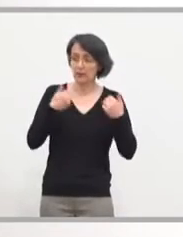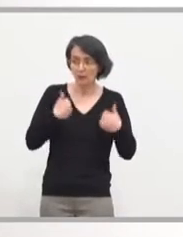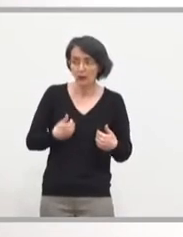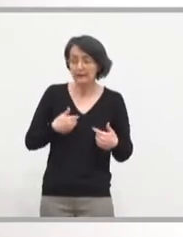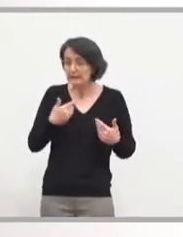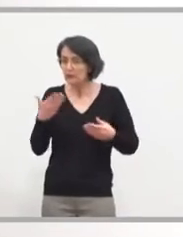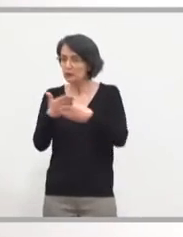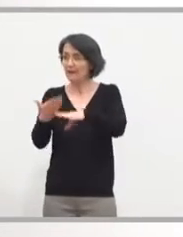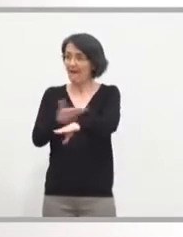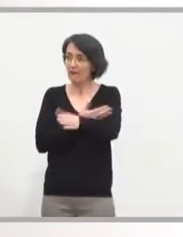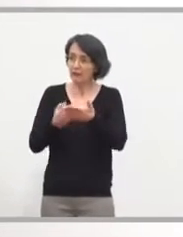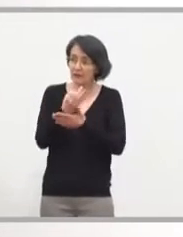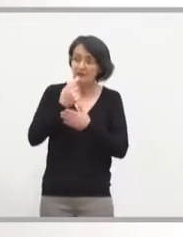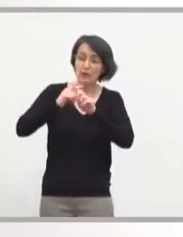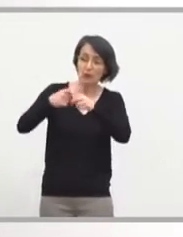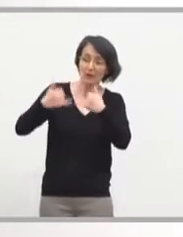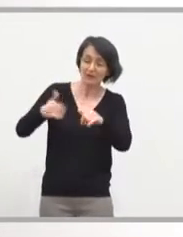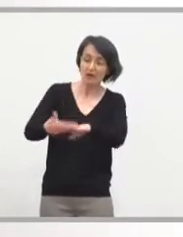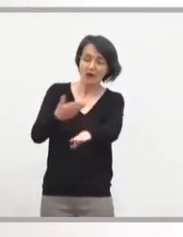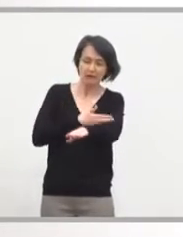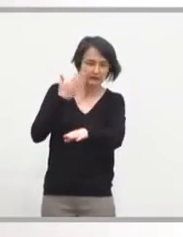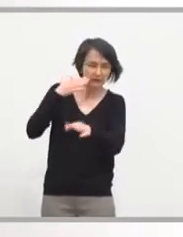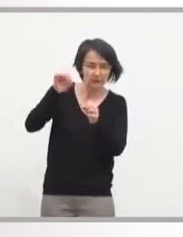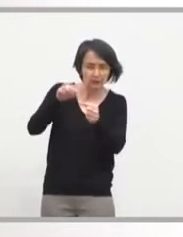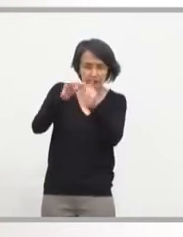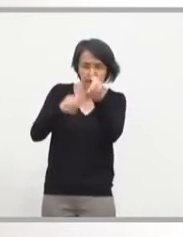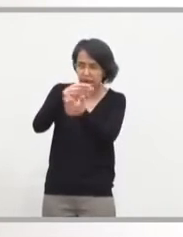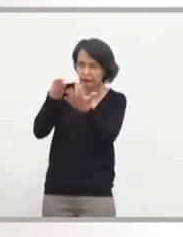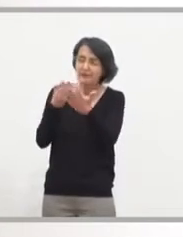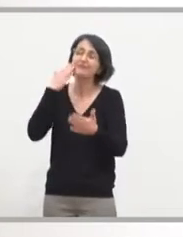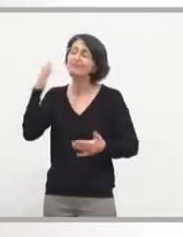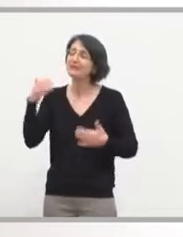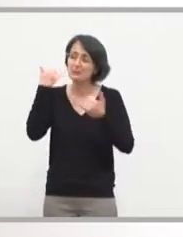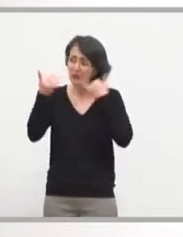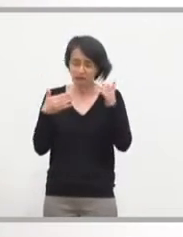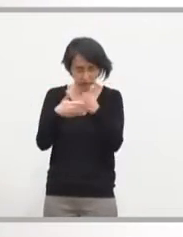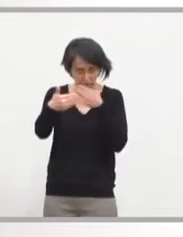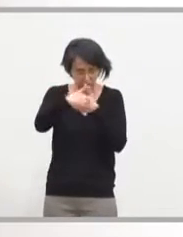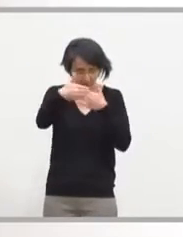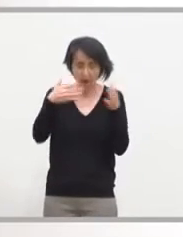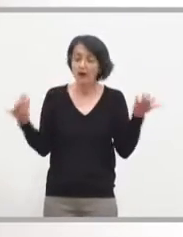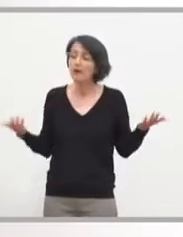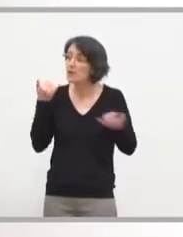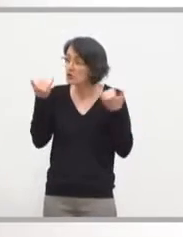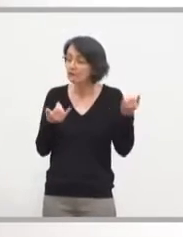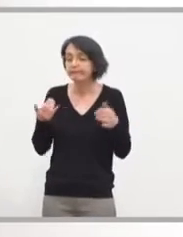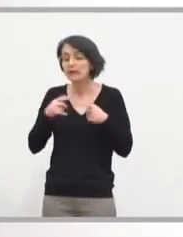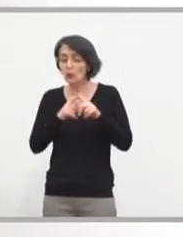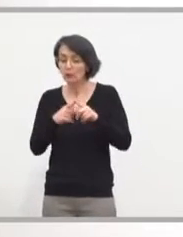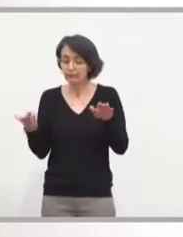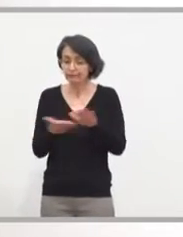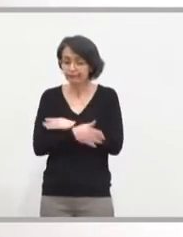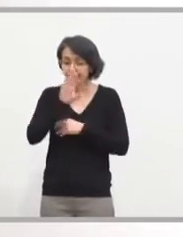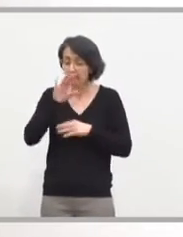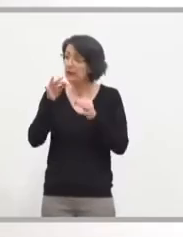'anticipe aussi les issues des négociations. Et donc, j'aimerais savoir quel est votre plan B si jamais cette négociation devait échouer. Et notamment,